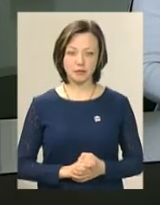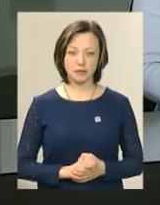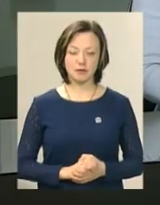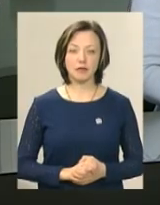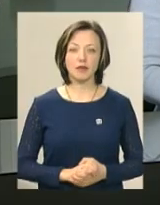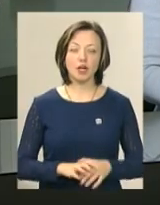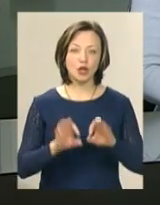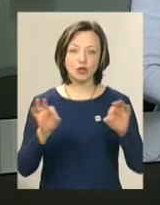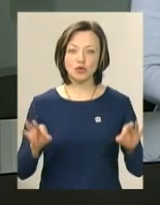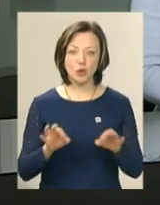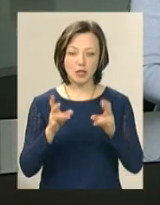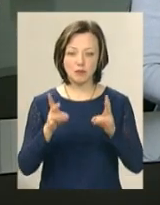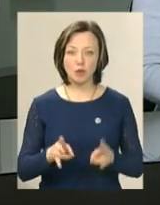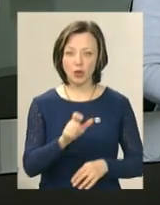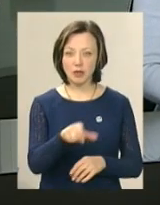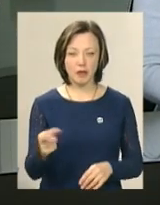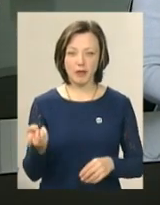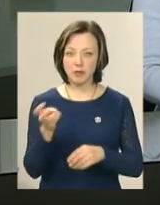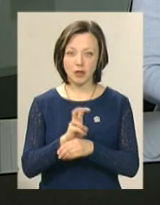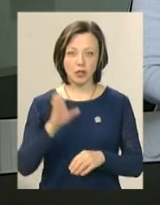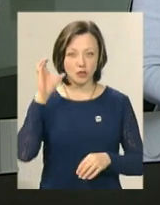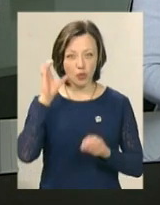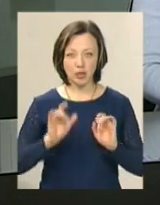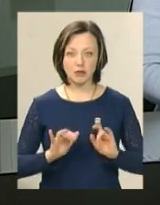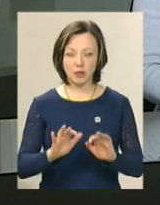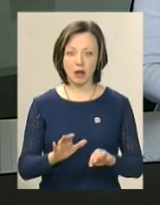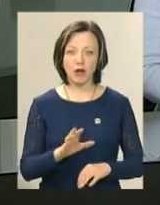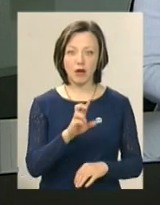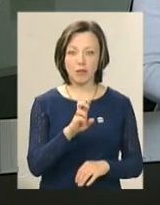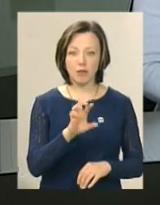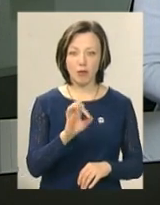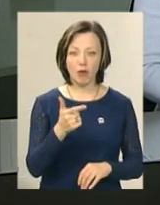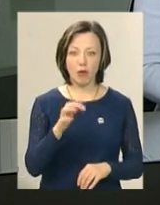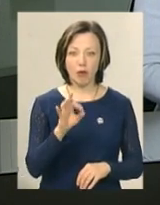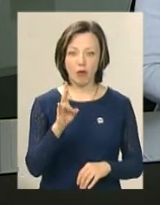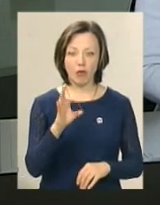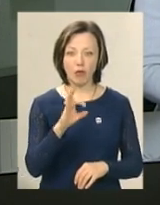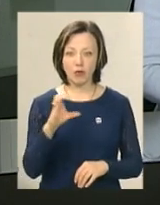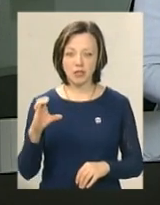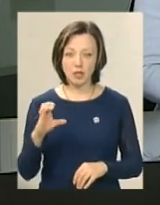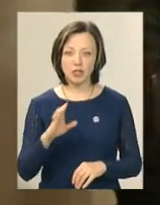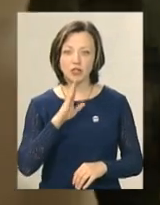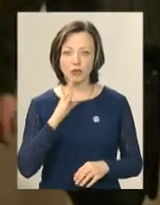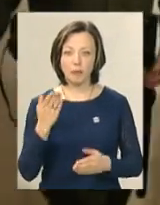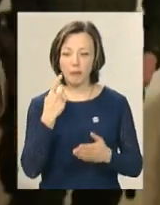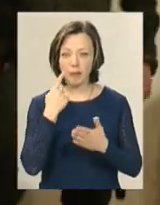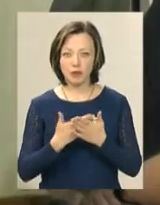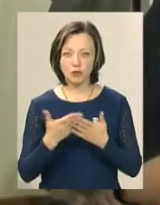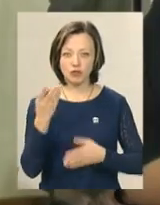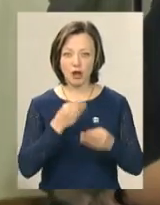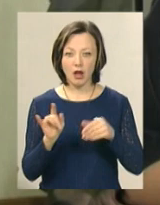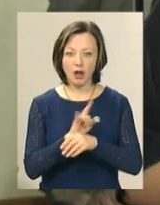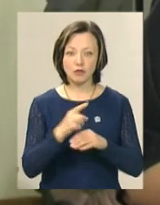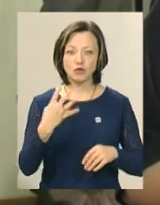Жоден із потерпілих не з'явився на слухання справи Юлії Богонос. Жінку підозрюють у шахрайстві на понад